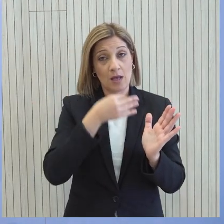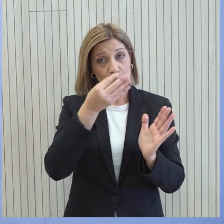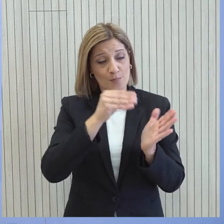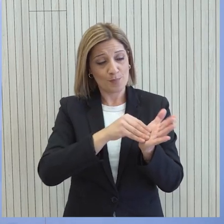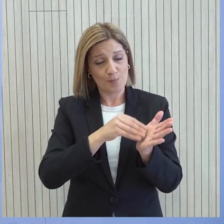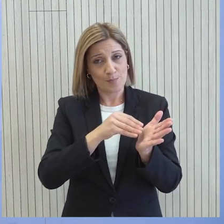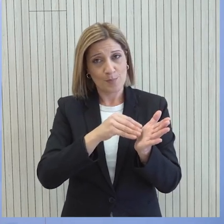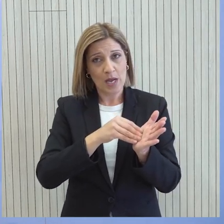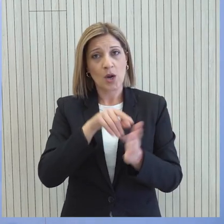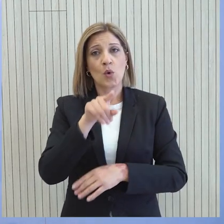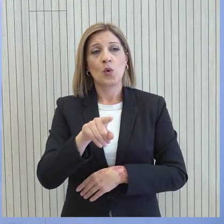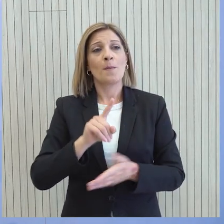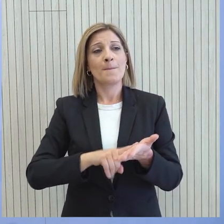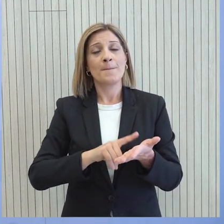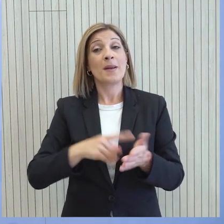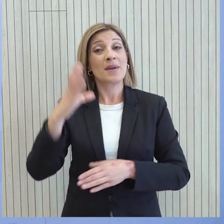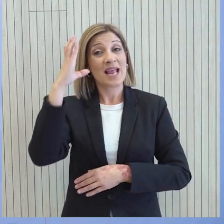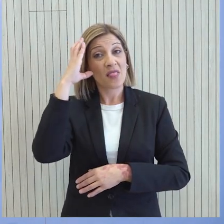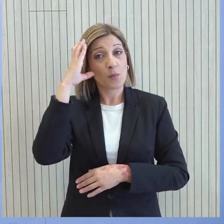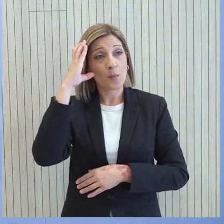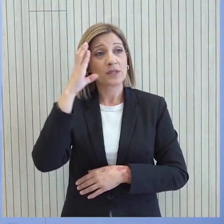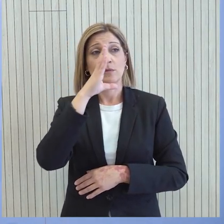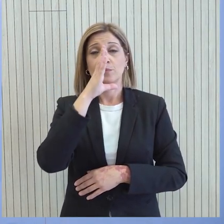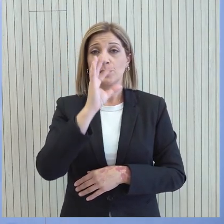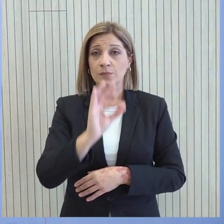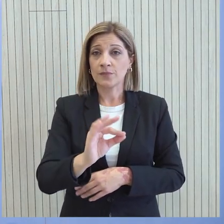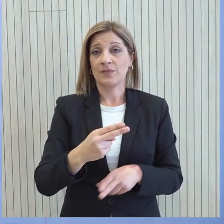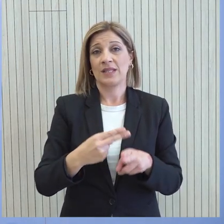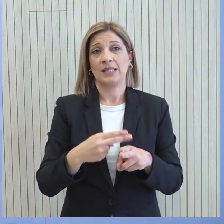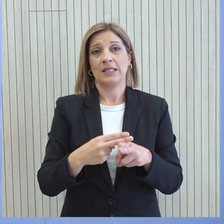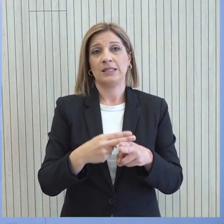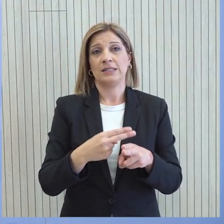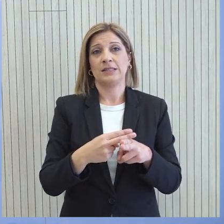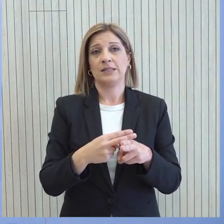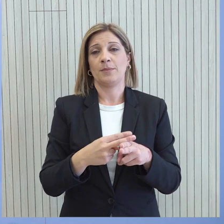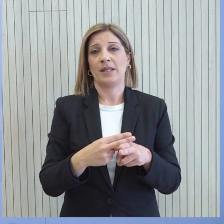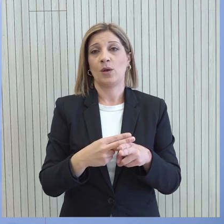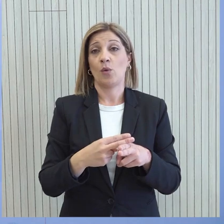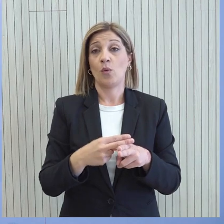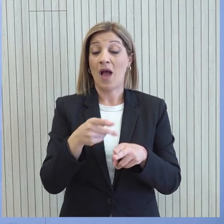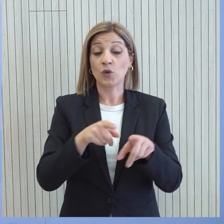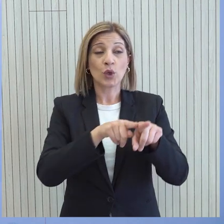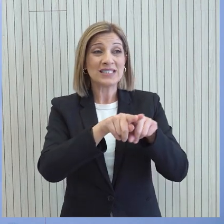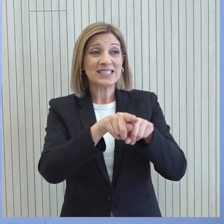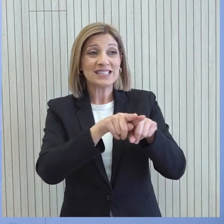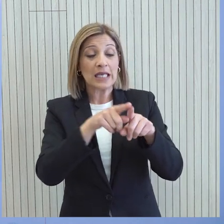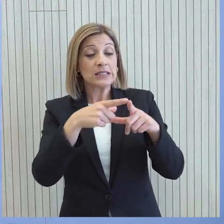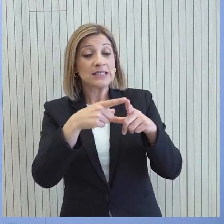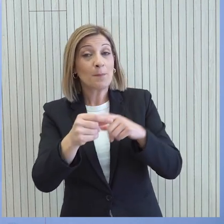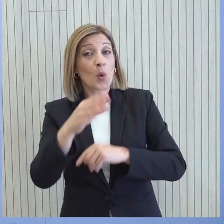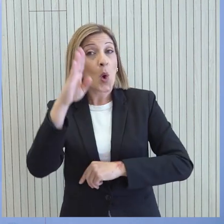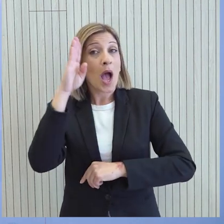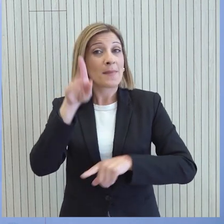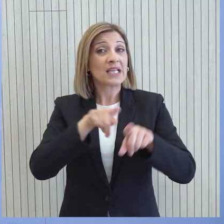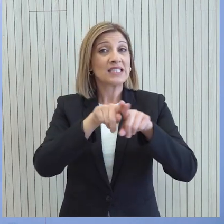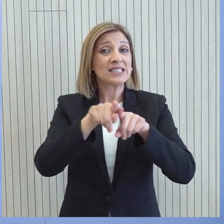μια φορά και είναι αυτό το οποίο θα πρέπει να θυμόμαστε γιατί πραγματικά αποτελεί ένα ορόσημο στις σχέσεις Κύπρου-ΝΠΑ